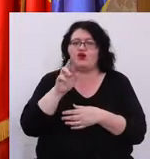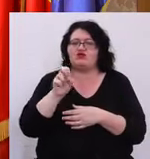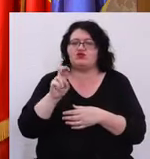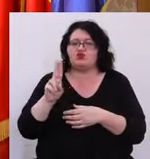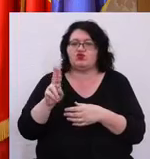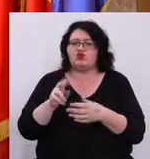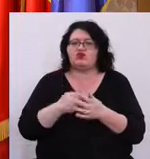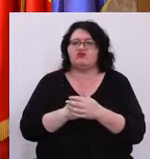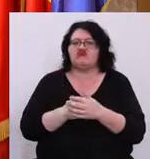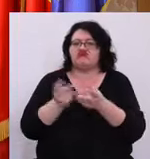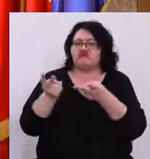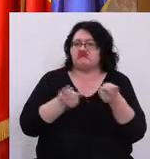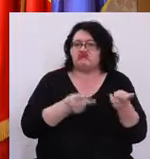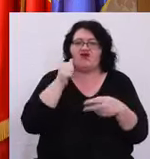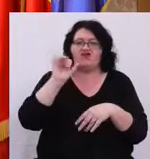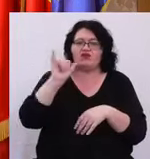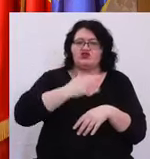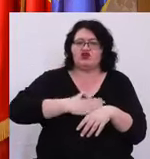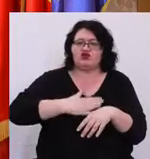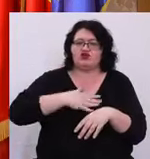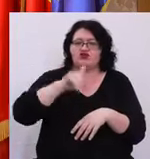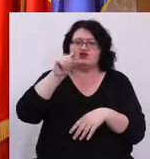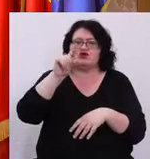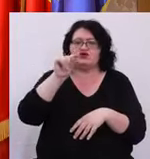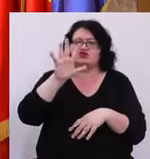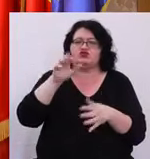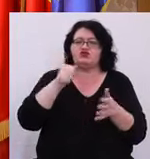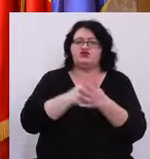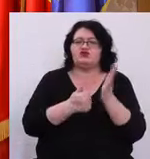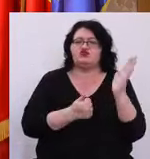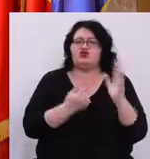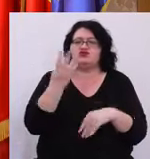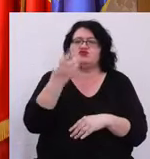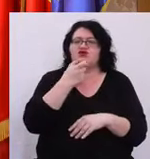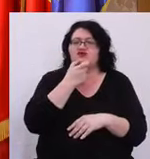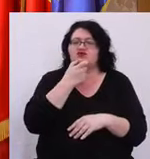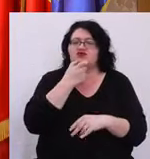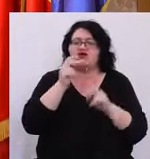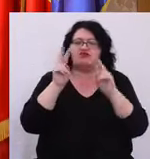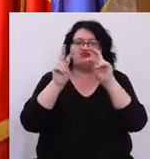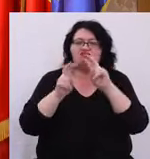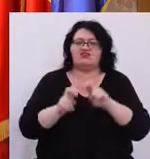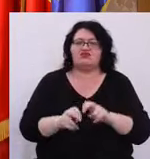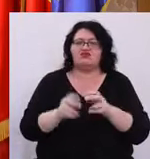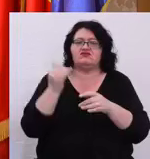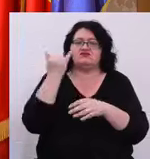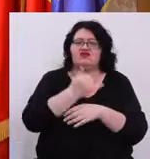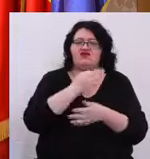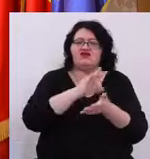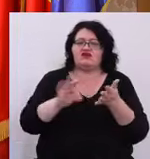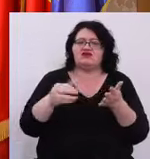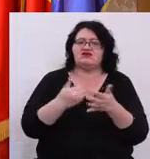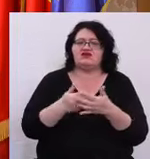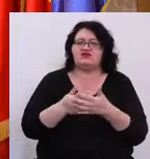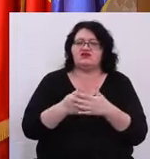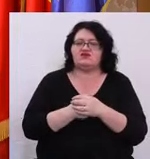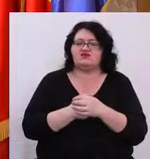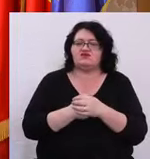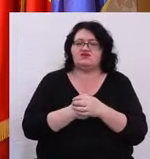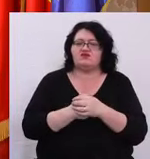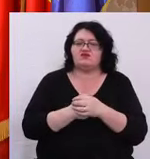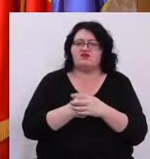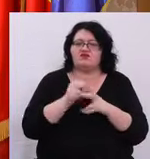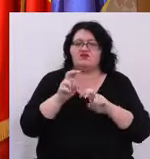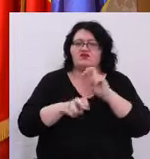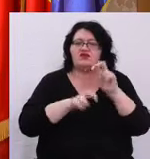Invităm toate femeile între 25 și 64 de ani să se prezintă pentru a se